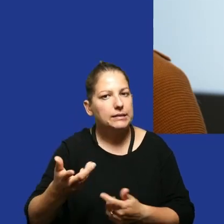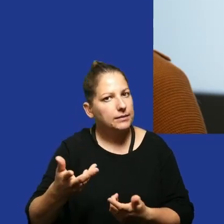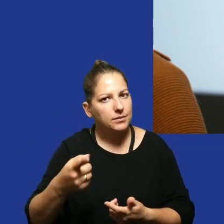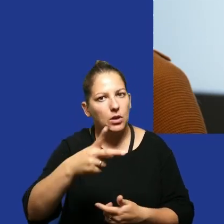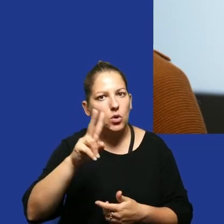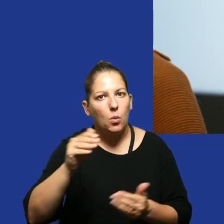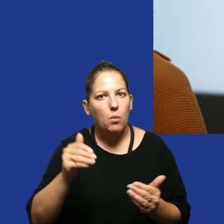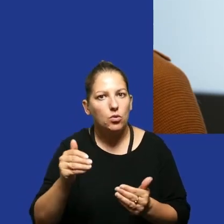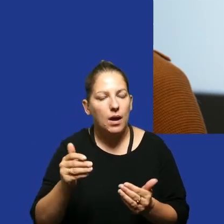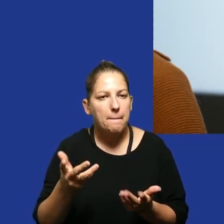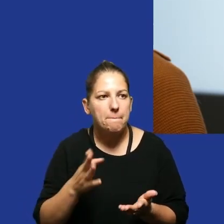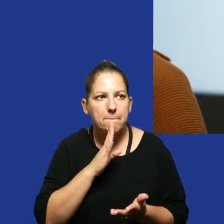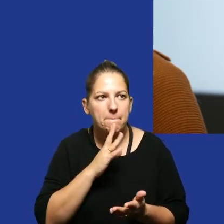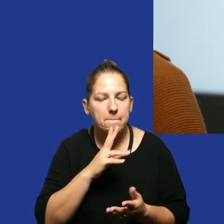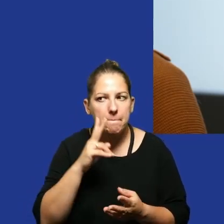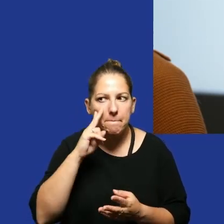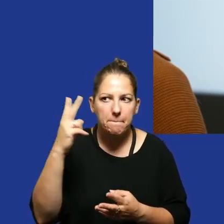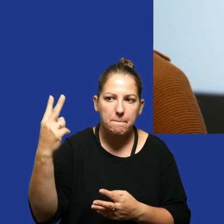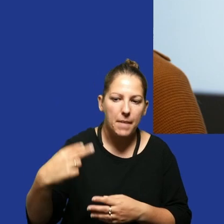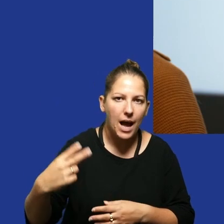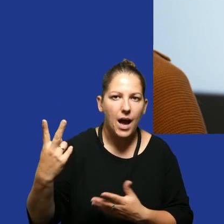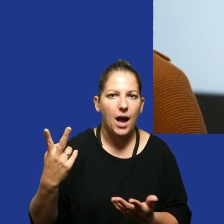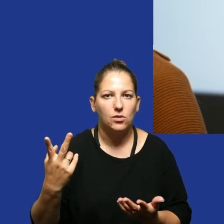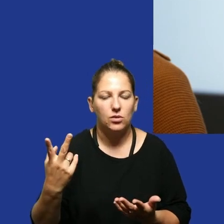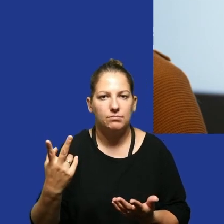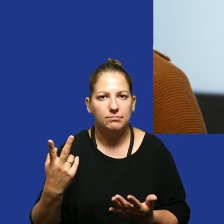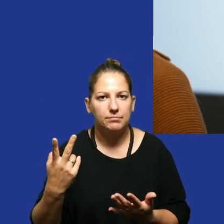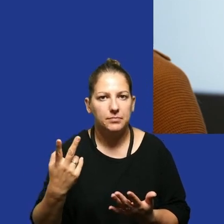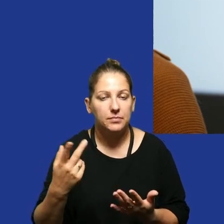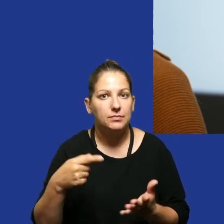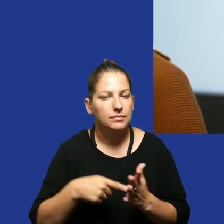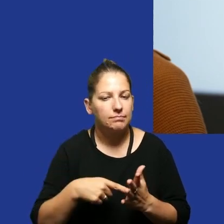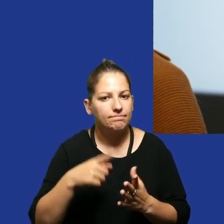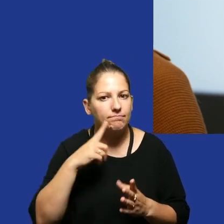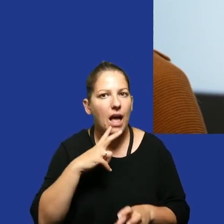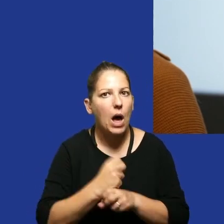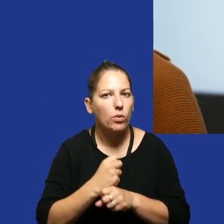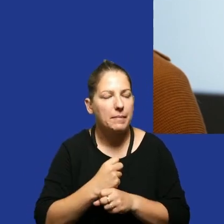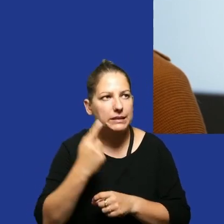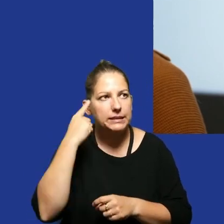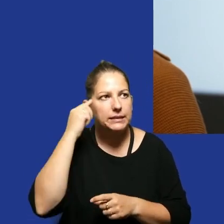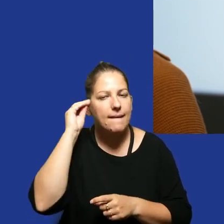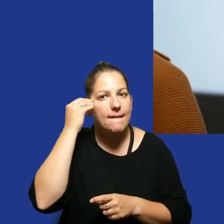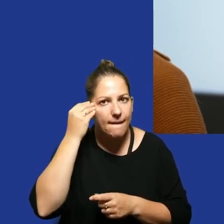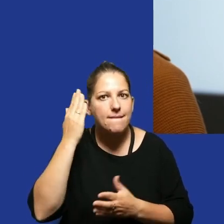na mnie patrzeć w jakikolwiek sposób, zapala się automatycznie. I to z jednej strony wymaga